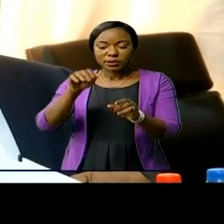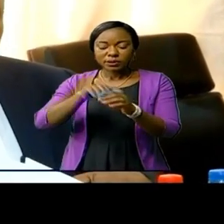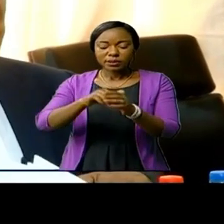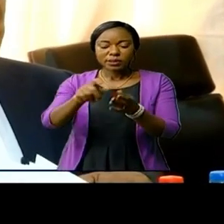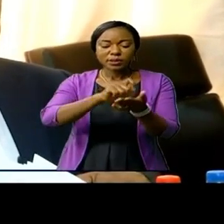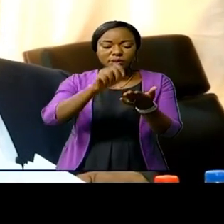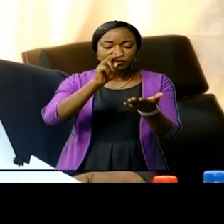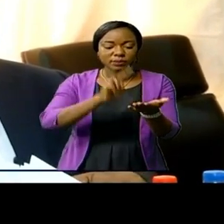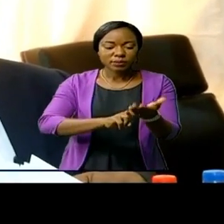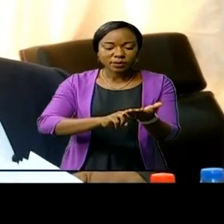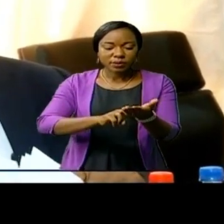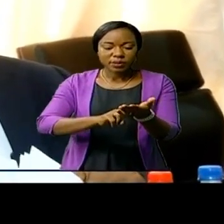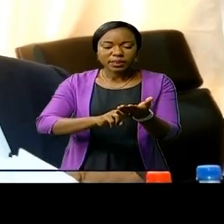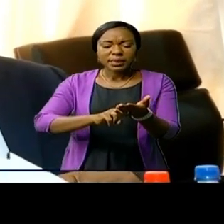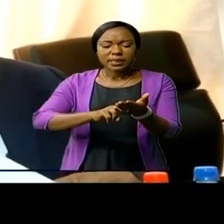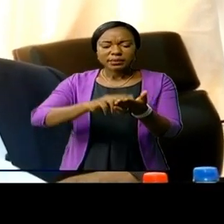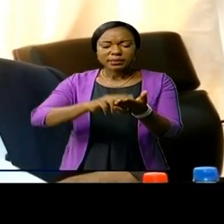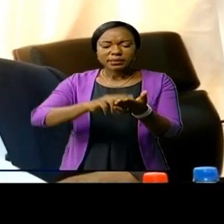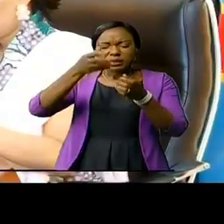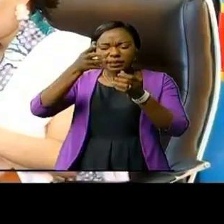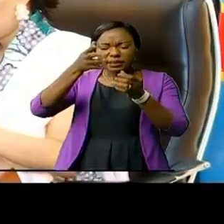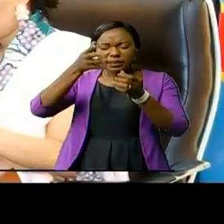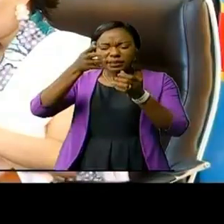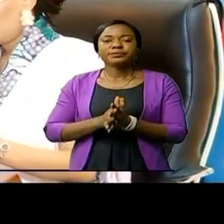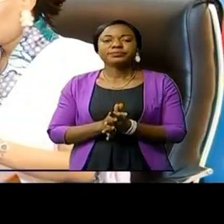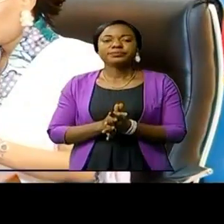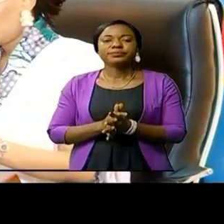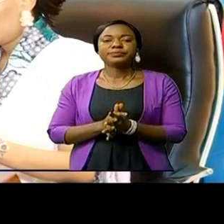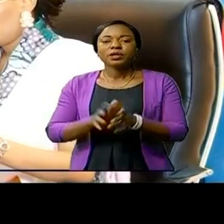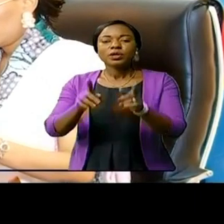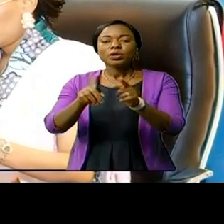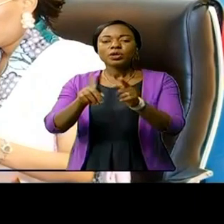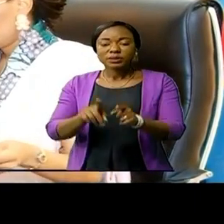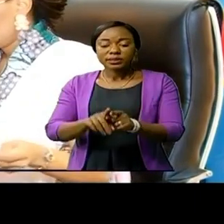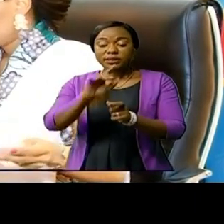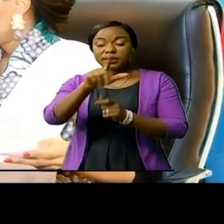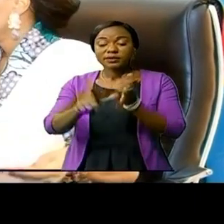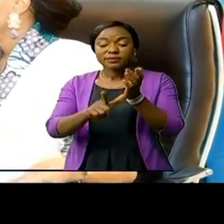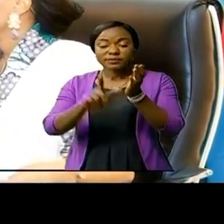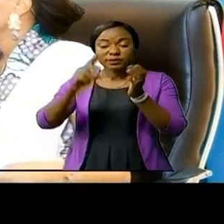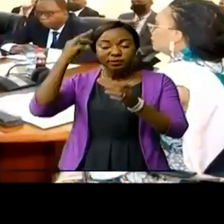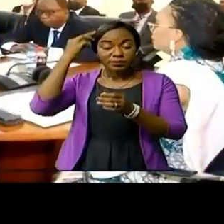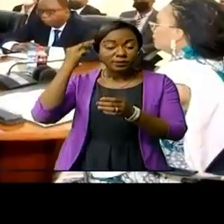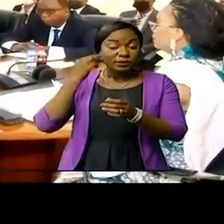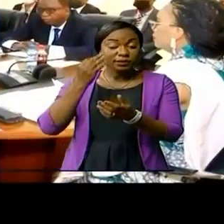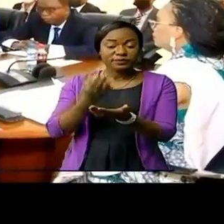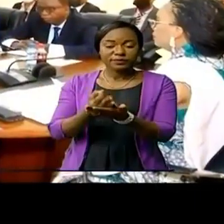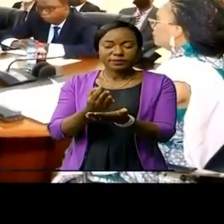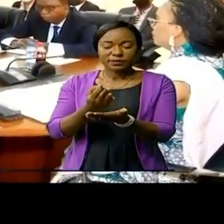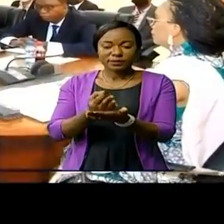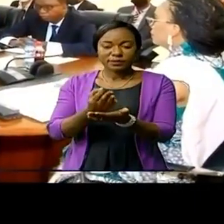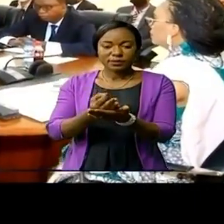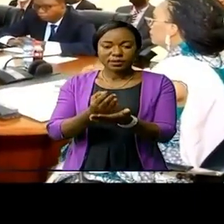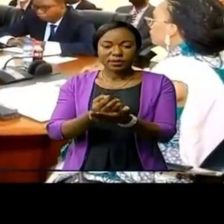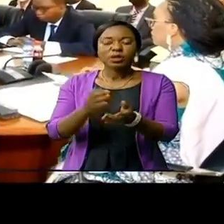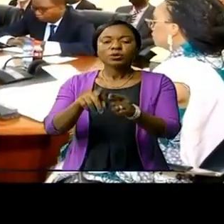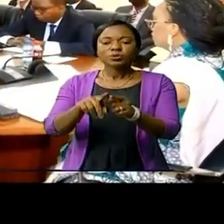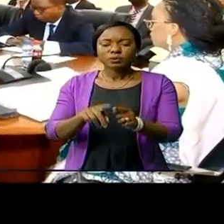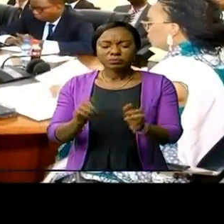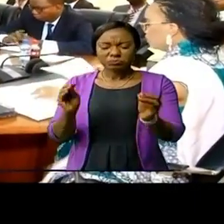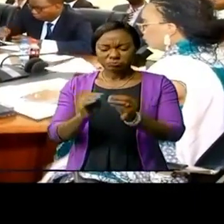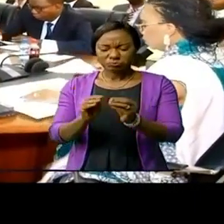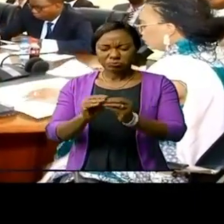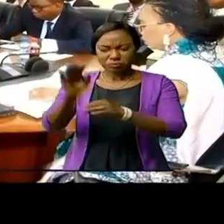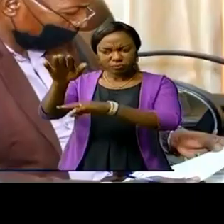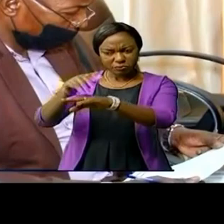il y a de quoi se féliciter sans jamais s'en satisfaire. La vice-ministre des finances, Onège Insélé, a réuni les directeurs